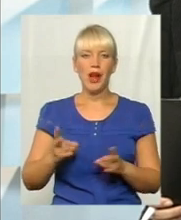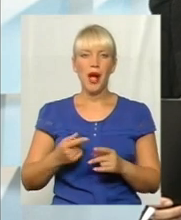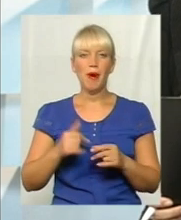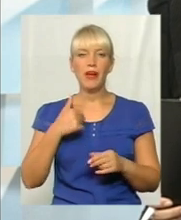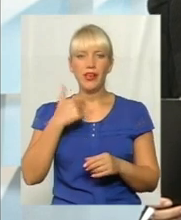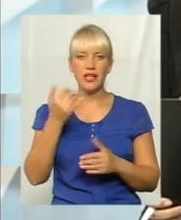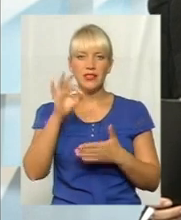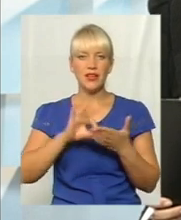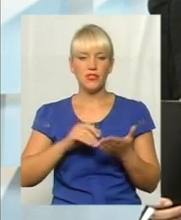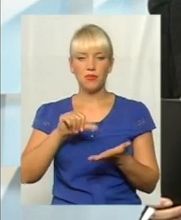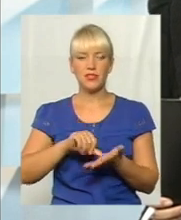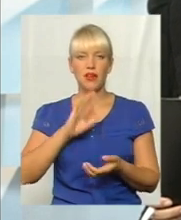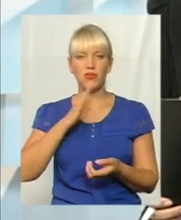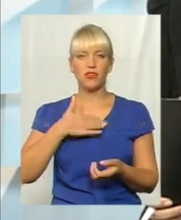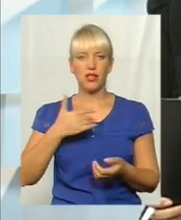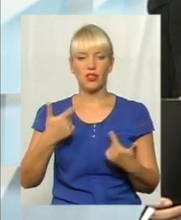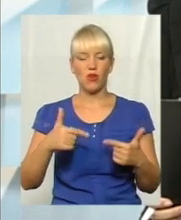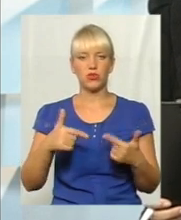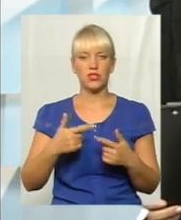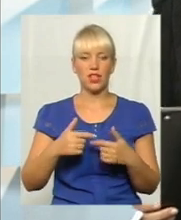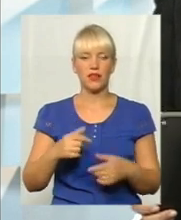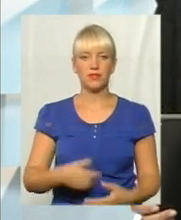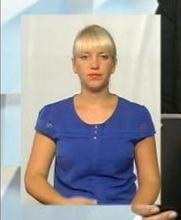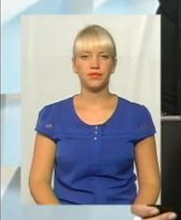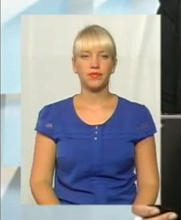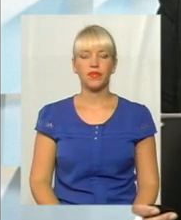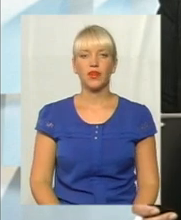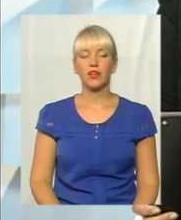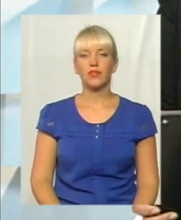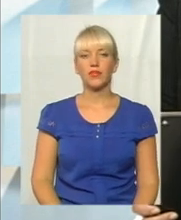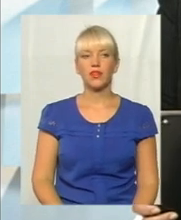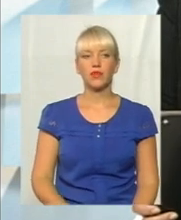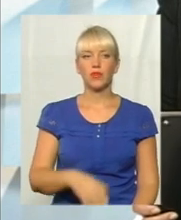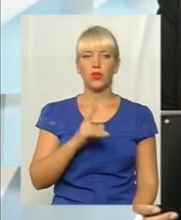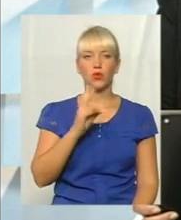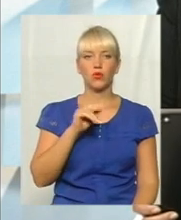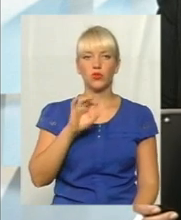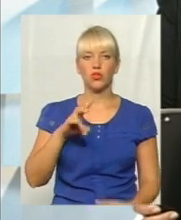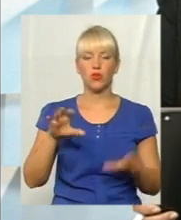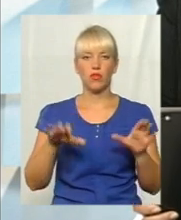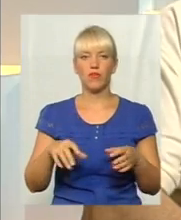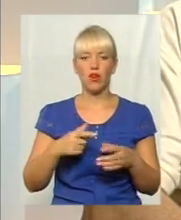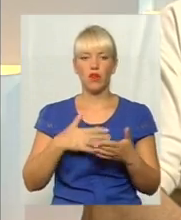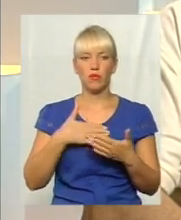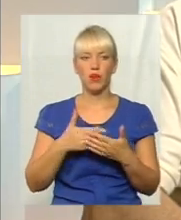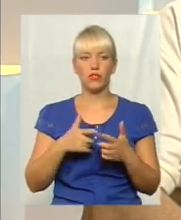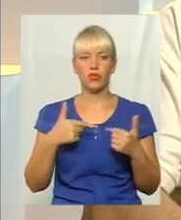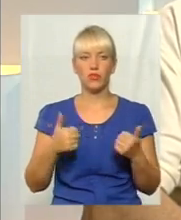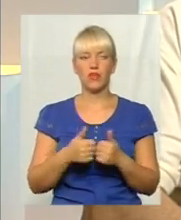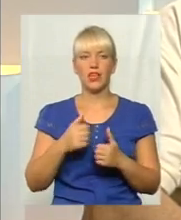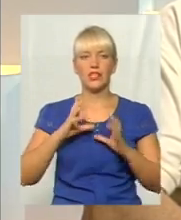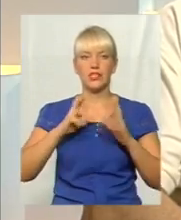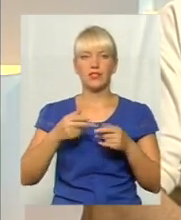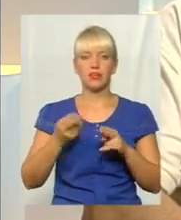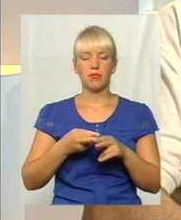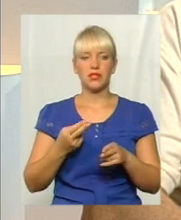І я одразу представлю вам наших гостей у студії. У нашій студії сьогодні Віктор Кучер, голова громадської організації «Світ без бар